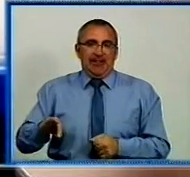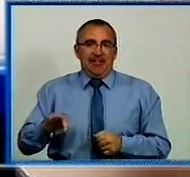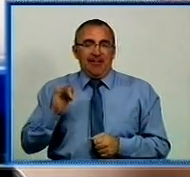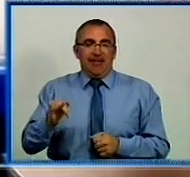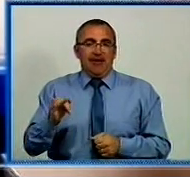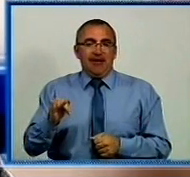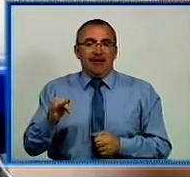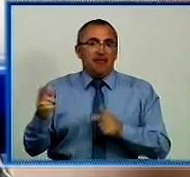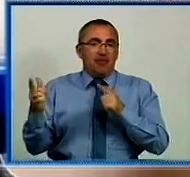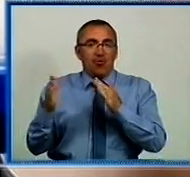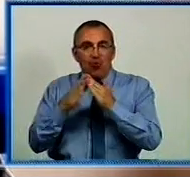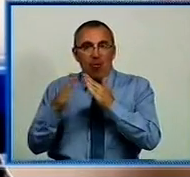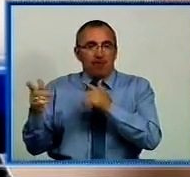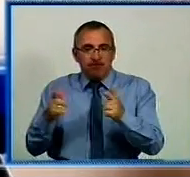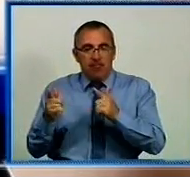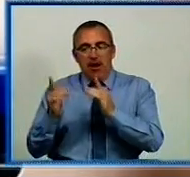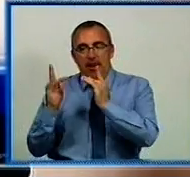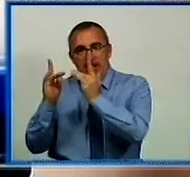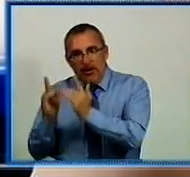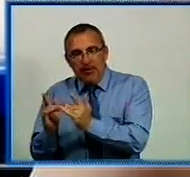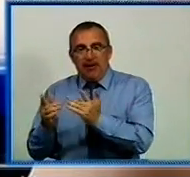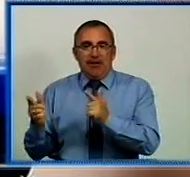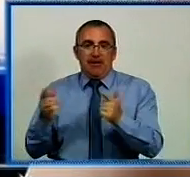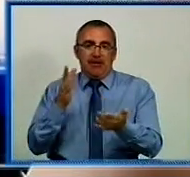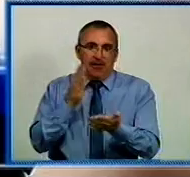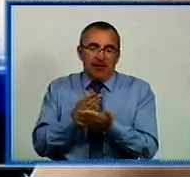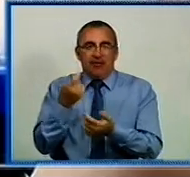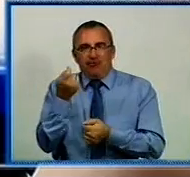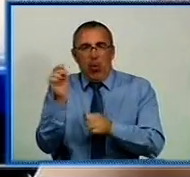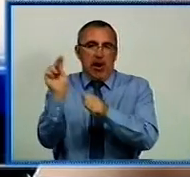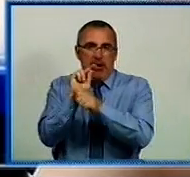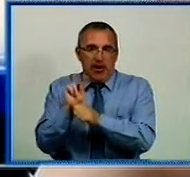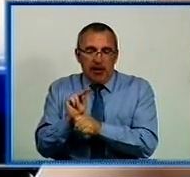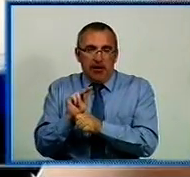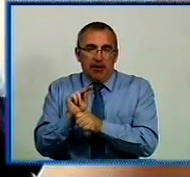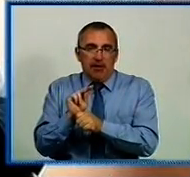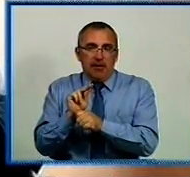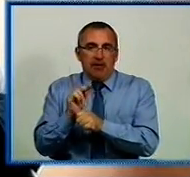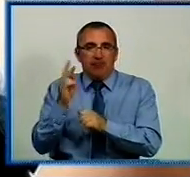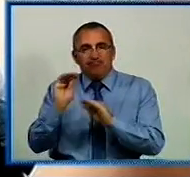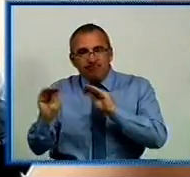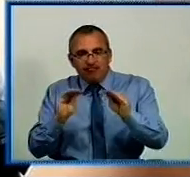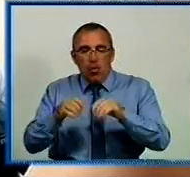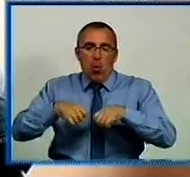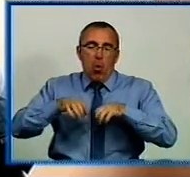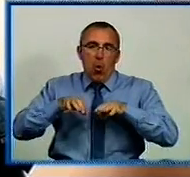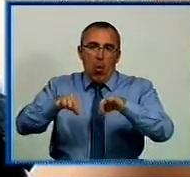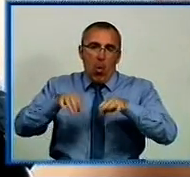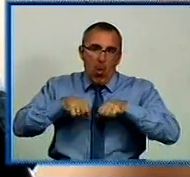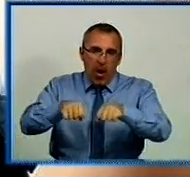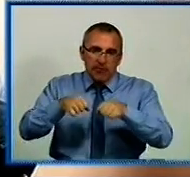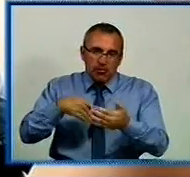Дома ми підготували ліжечку, купили. У нас йде ще трохи ремонт. Чи нам ванночку треба купити і коляску треба купити.